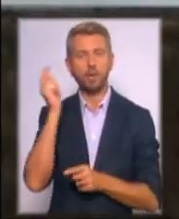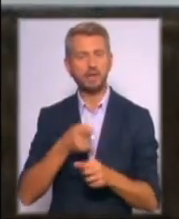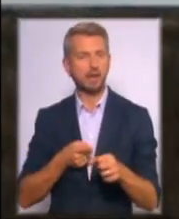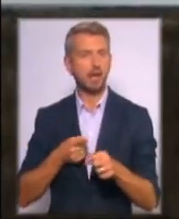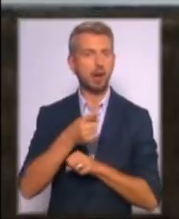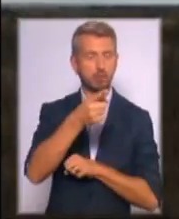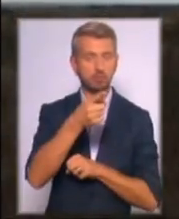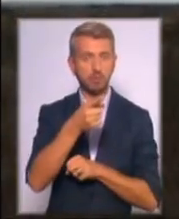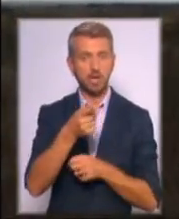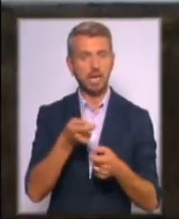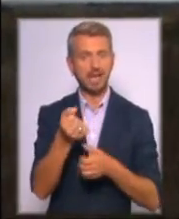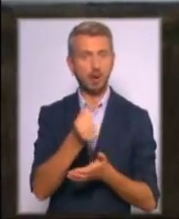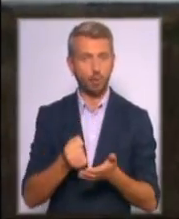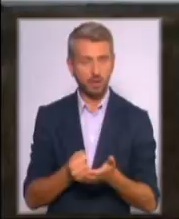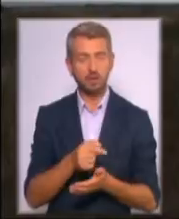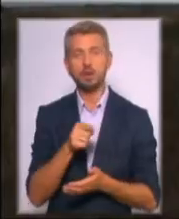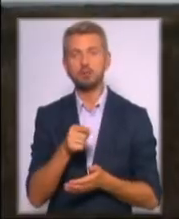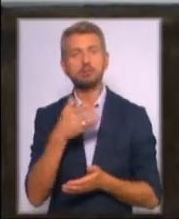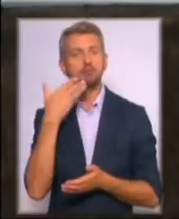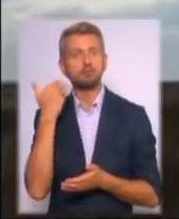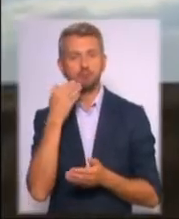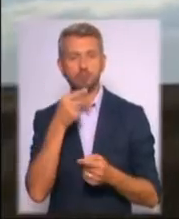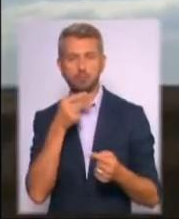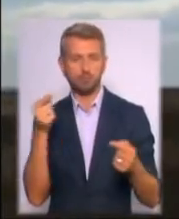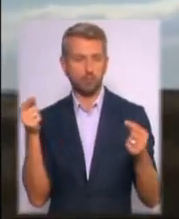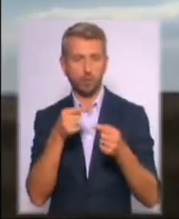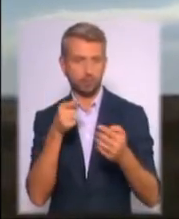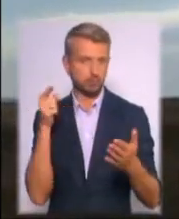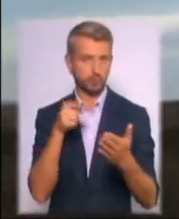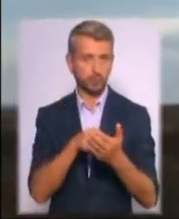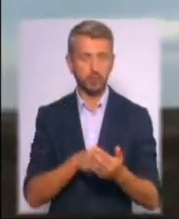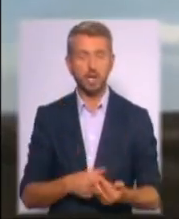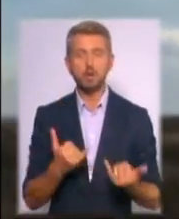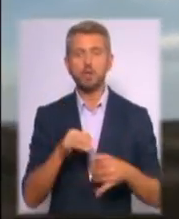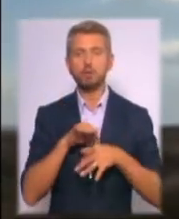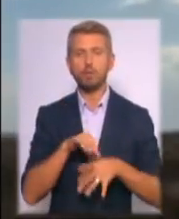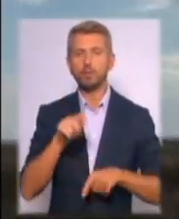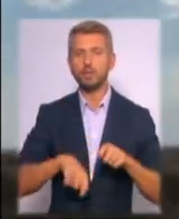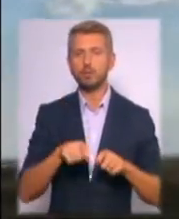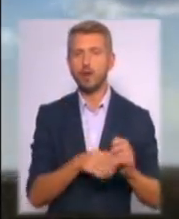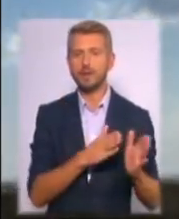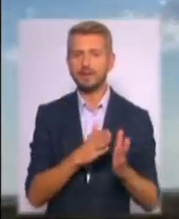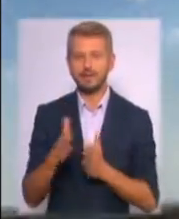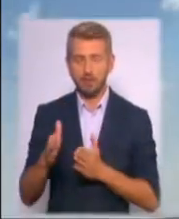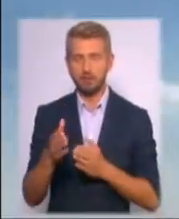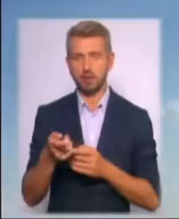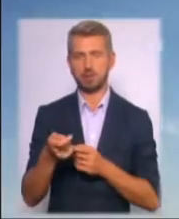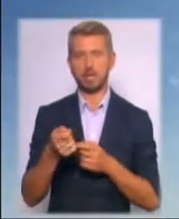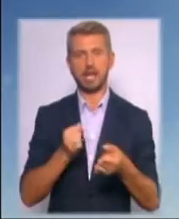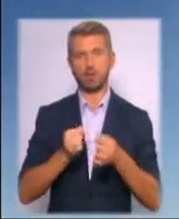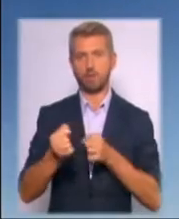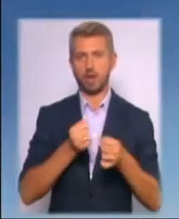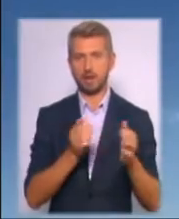саме тому ефективніше і точніше вражають цілі. Сьогодні ж провели і тестування системи керування реактивної системи залпового вогню,